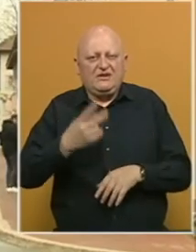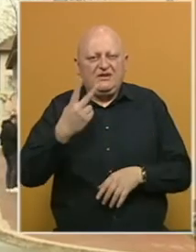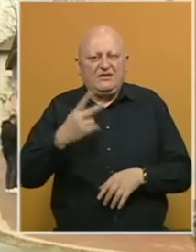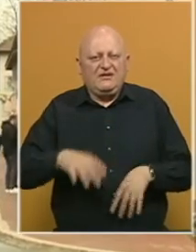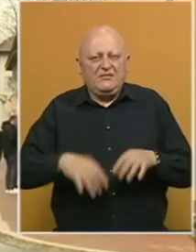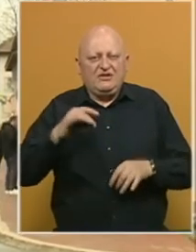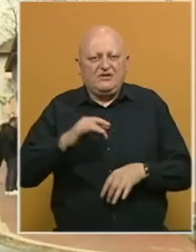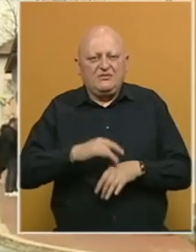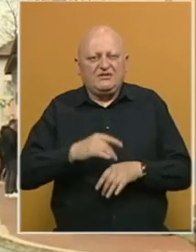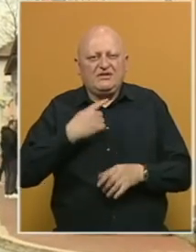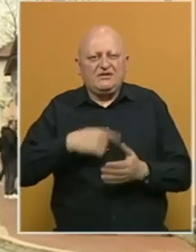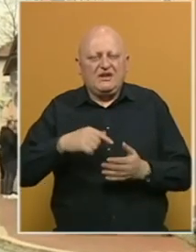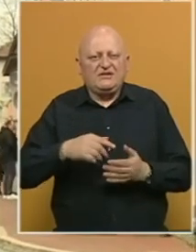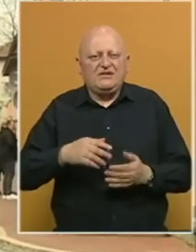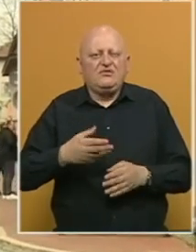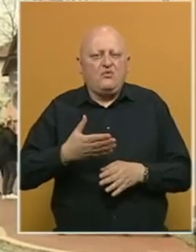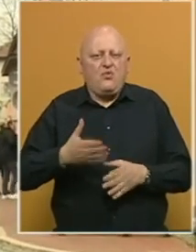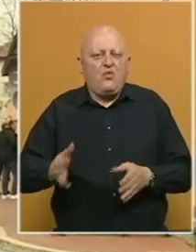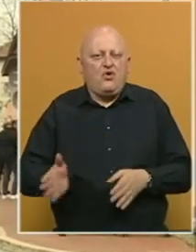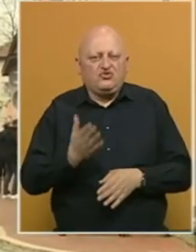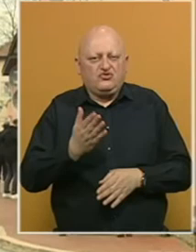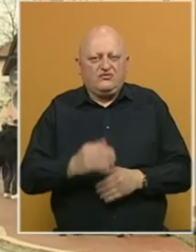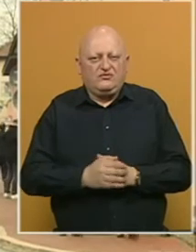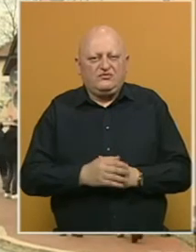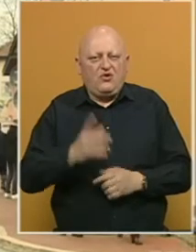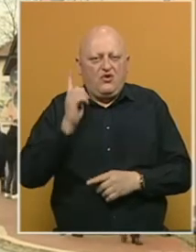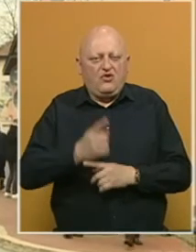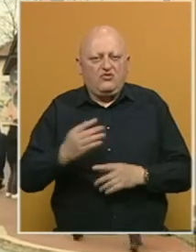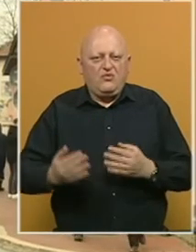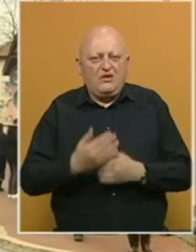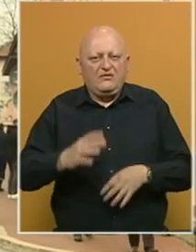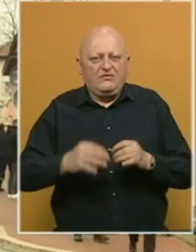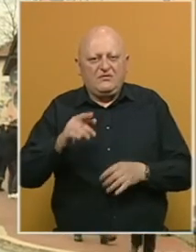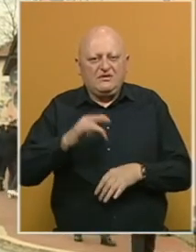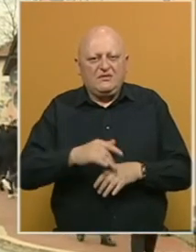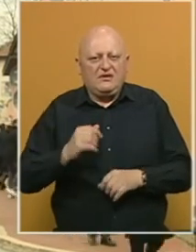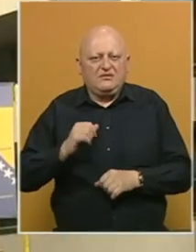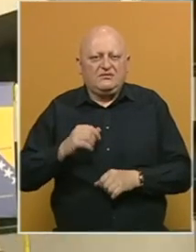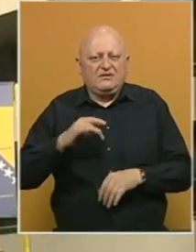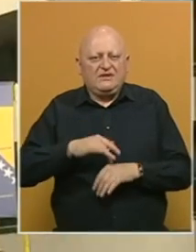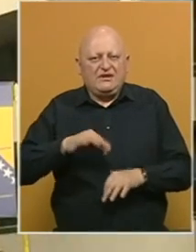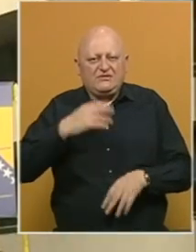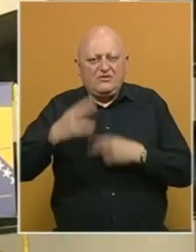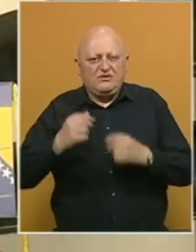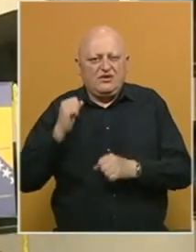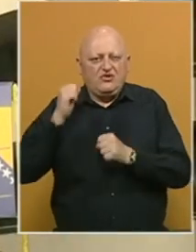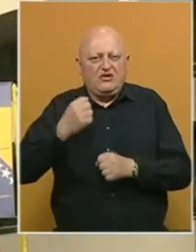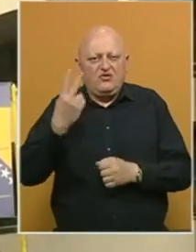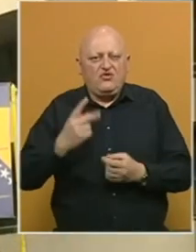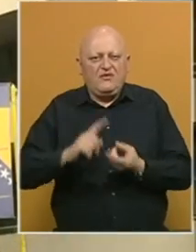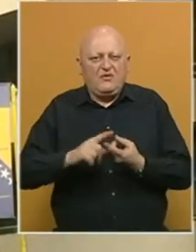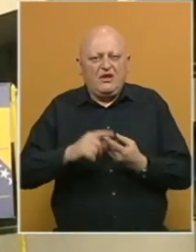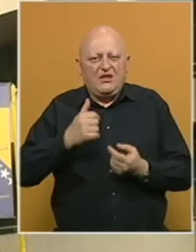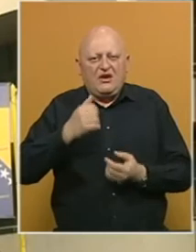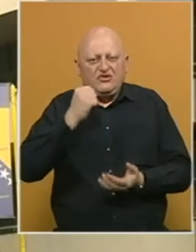mjesta te dva biračka mjesta za glasanje u odsustvu. Odluku o ponavljanju izbora u ovim mjestima Centralna izborna komisija donijela je